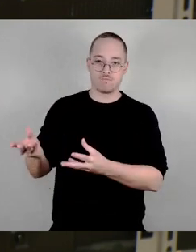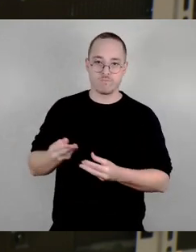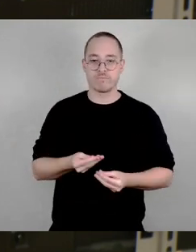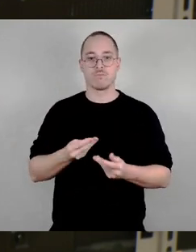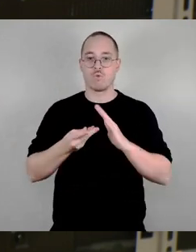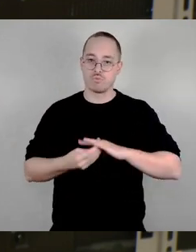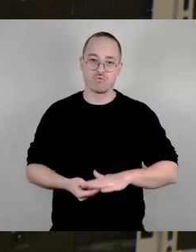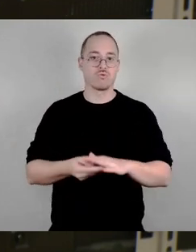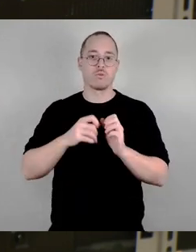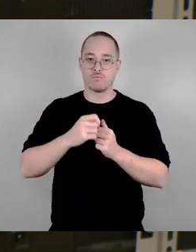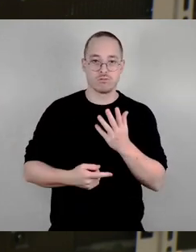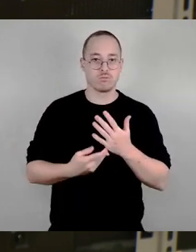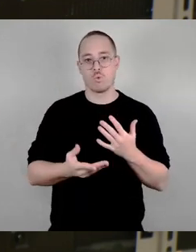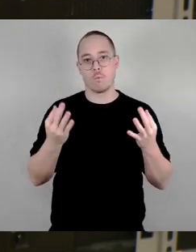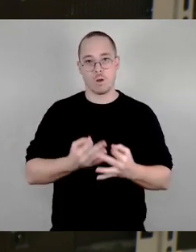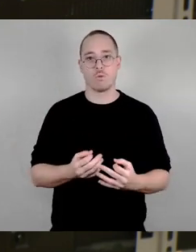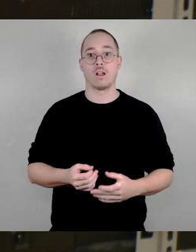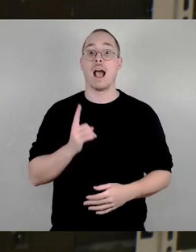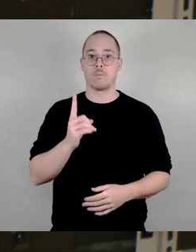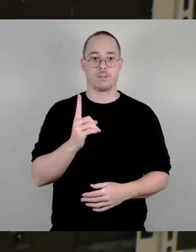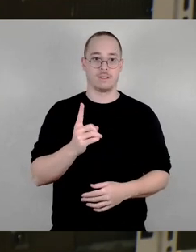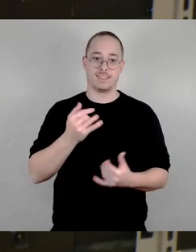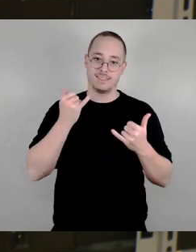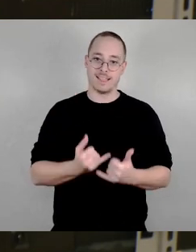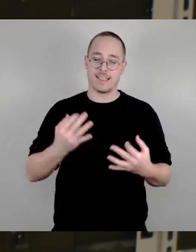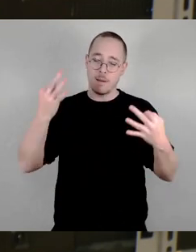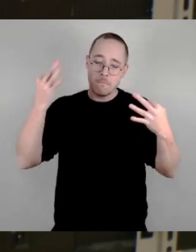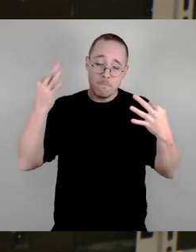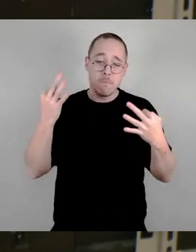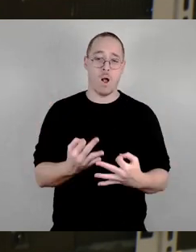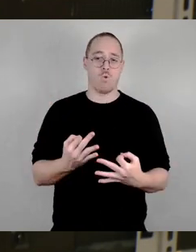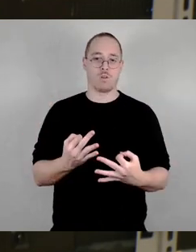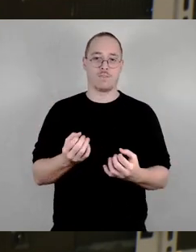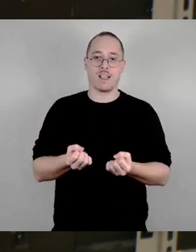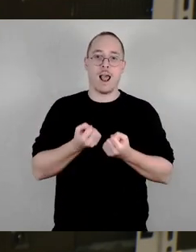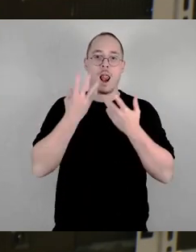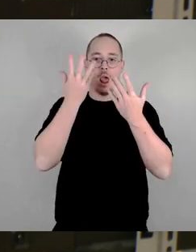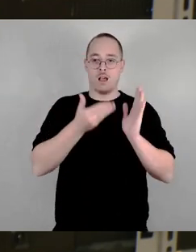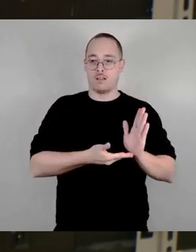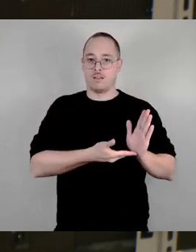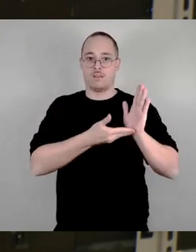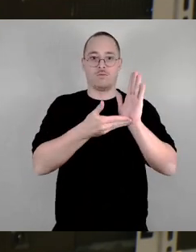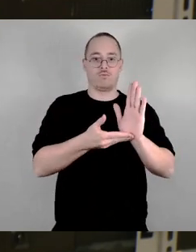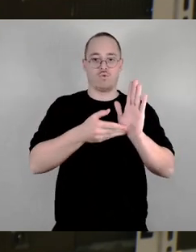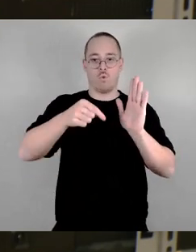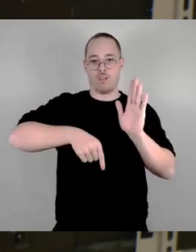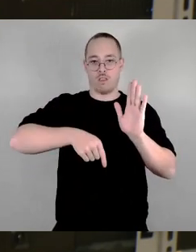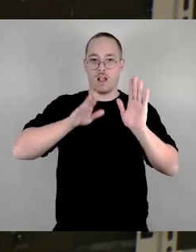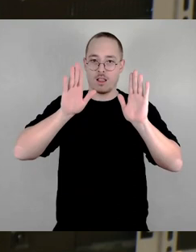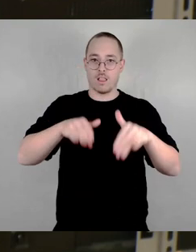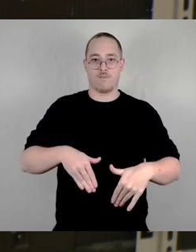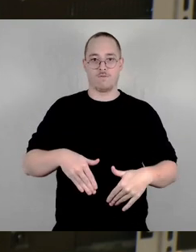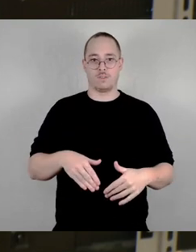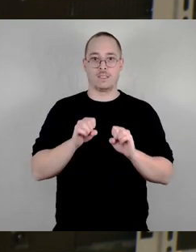für das Recht auf ein Leben in Sicherheit. Sie sollten sich bewusst sein, dass Sie mit Ihrem, diesem Antrag, die